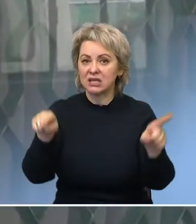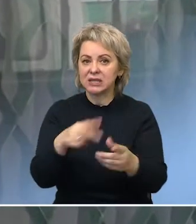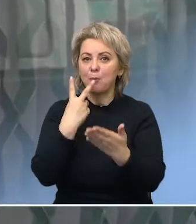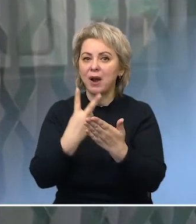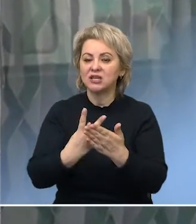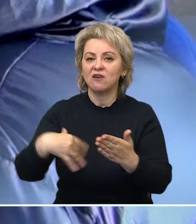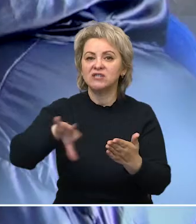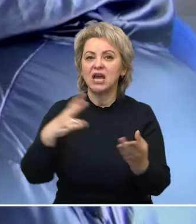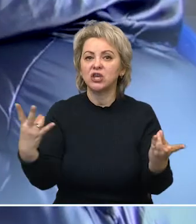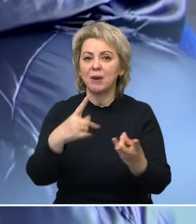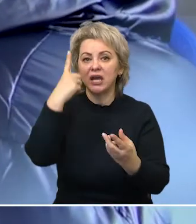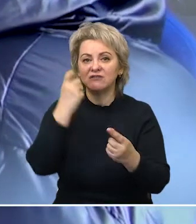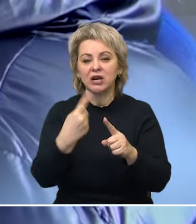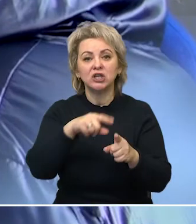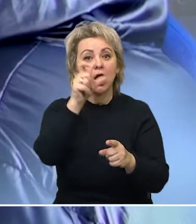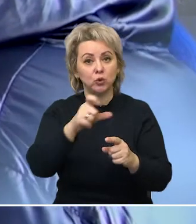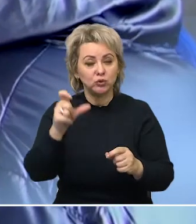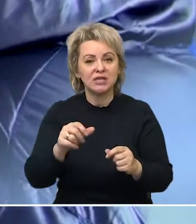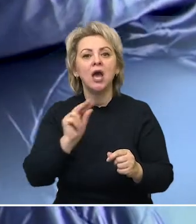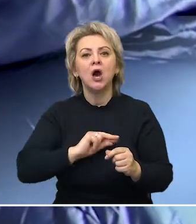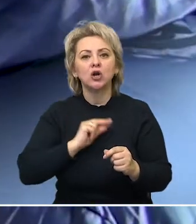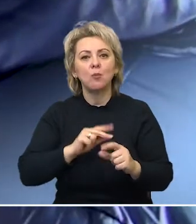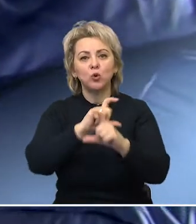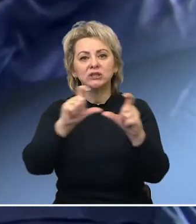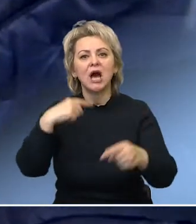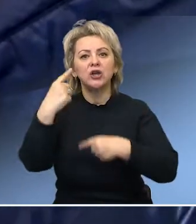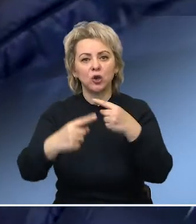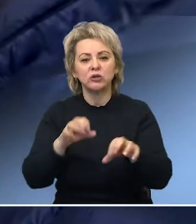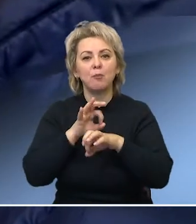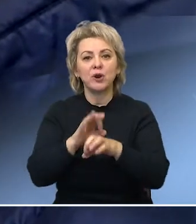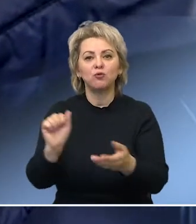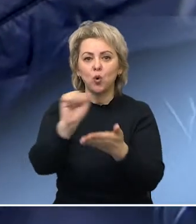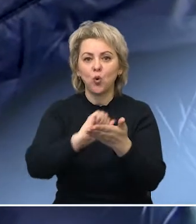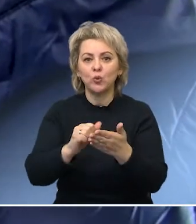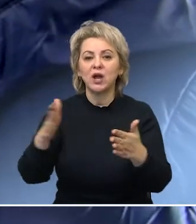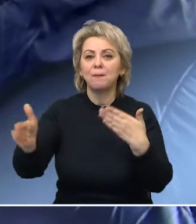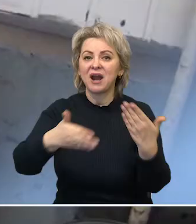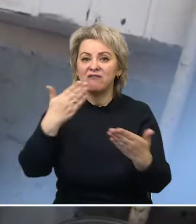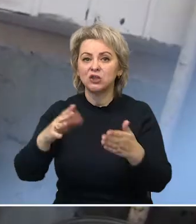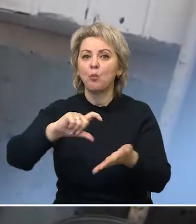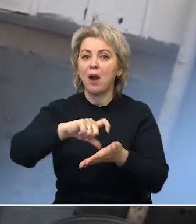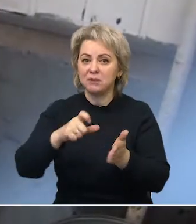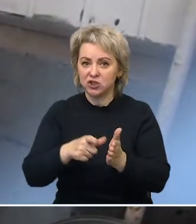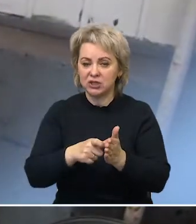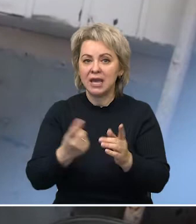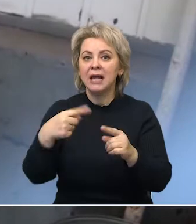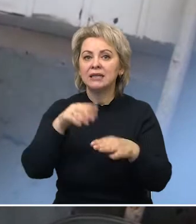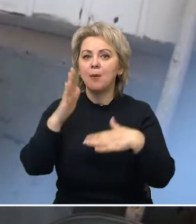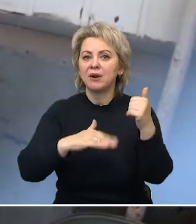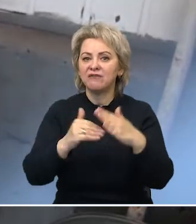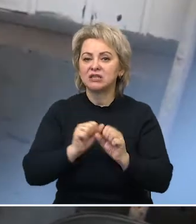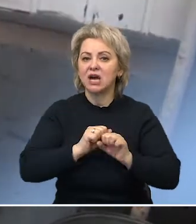информация для пассажиров. Работники пункта регулярно проводят уборку и проветривают помещение. Для профилактики распространения